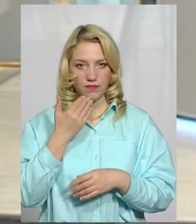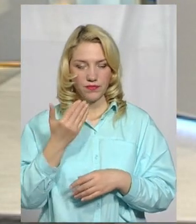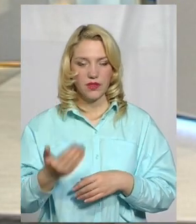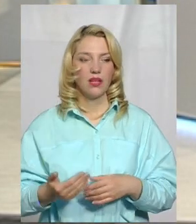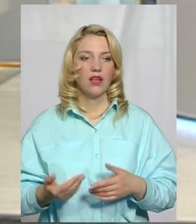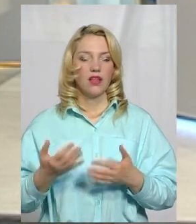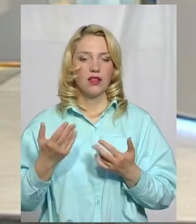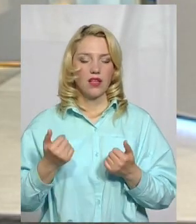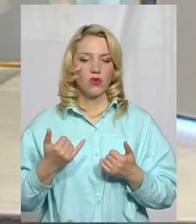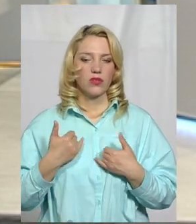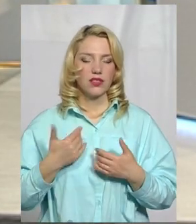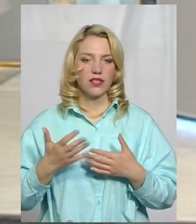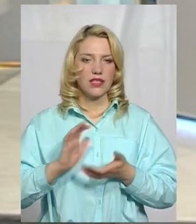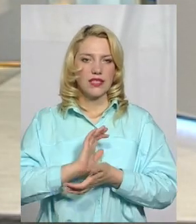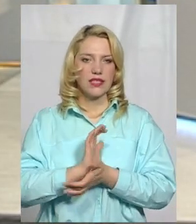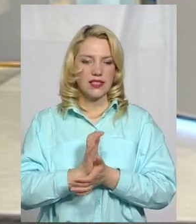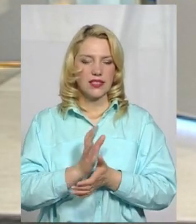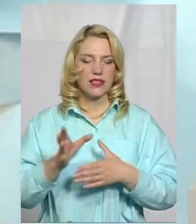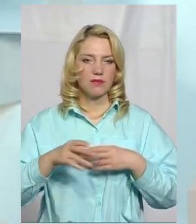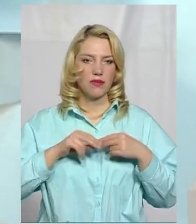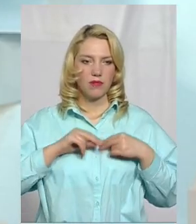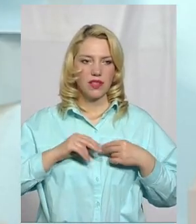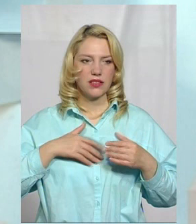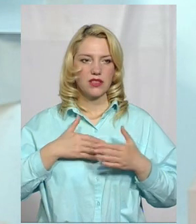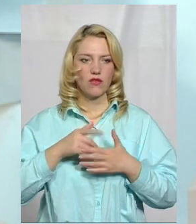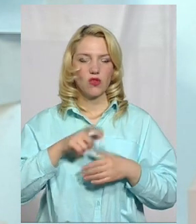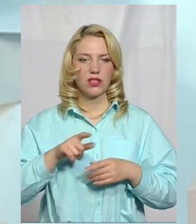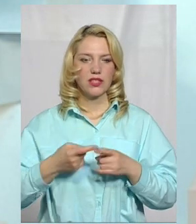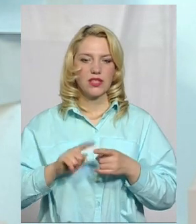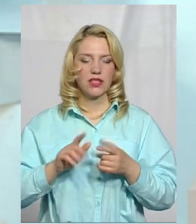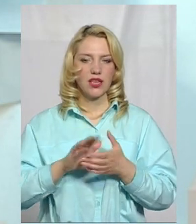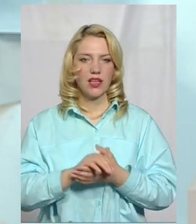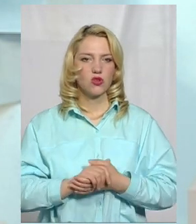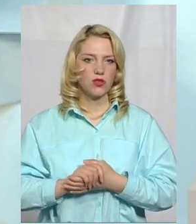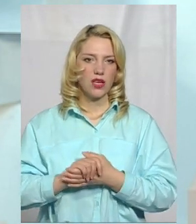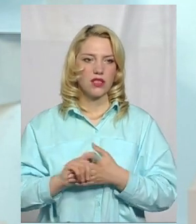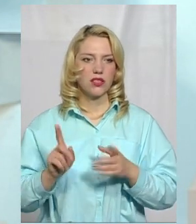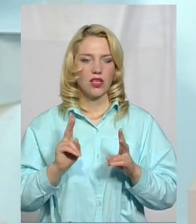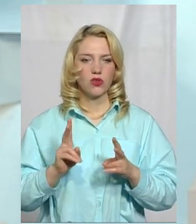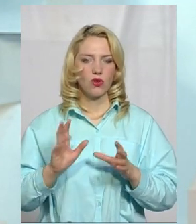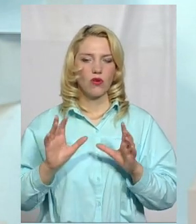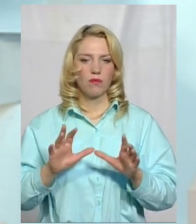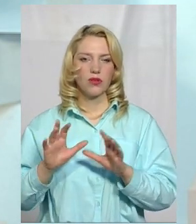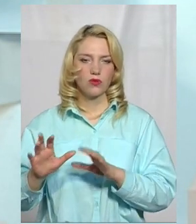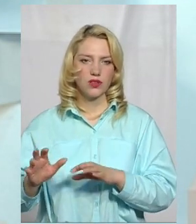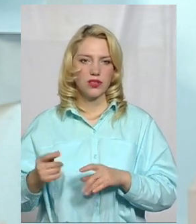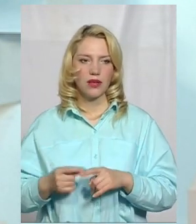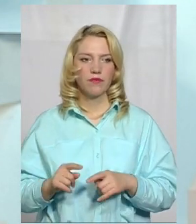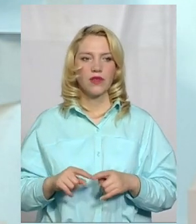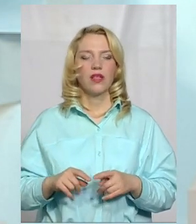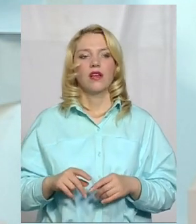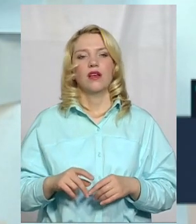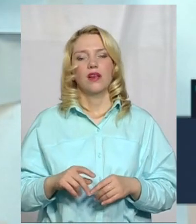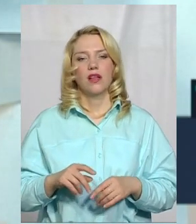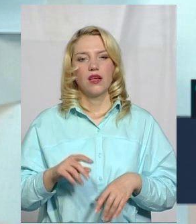тісна співпраця з волонтерами. Як правило, це є асоціації, які опікуються певними